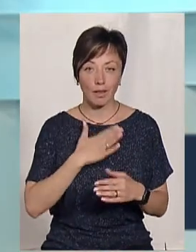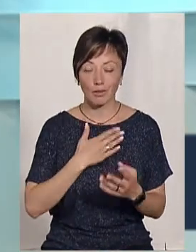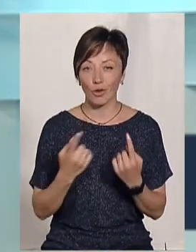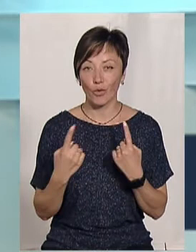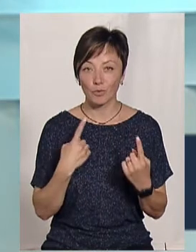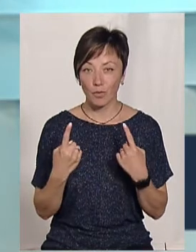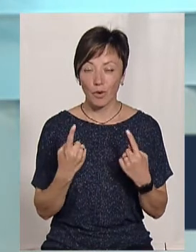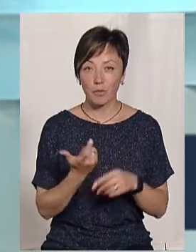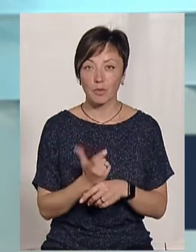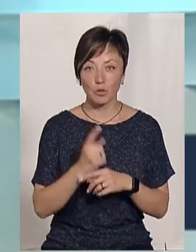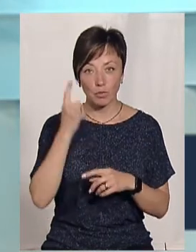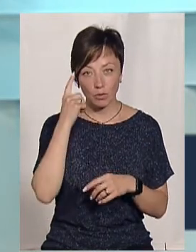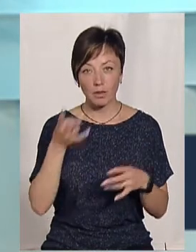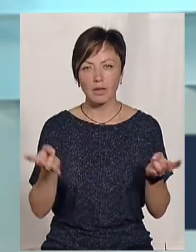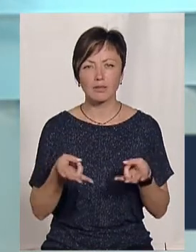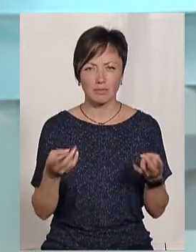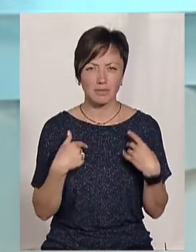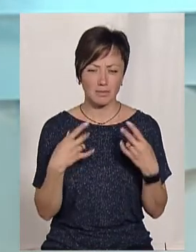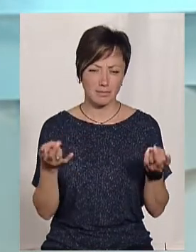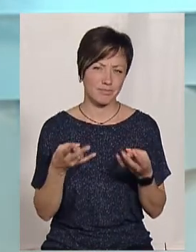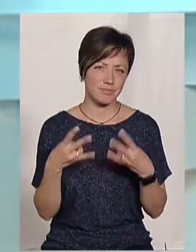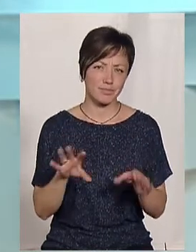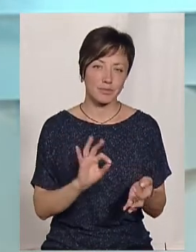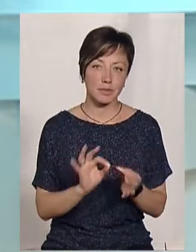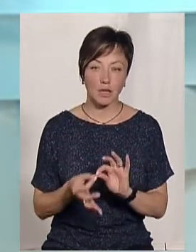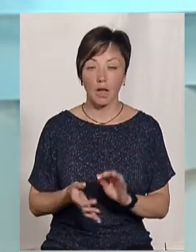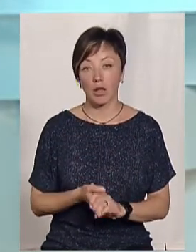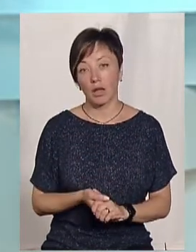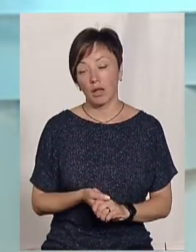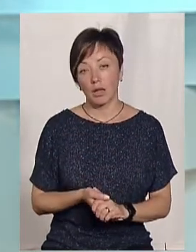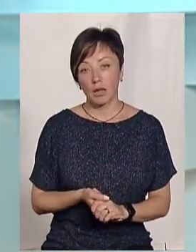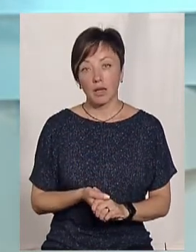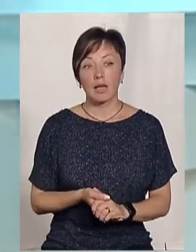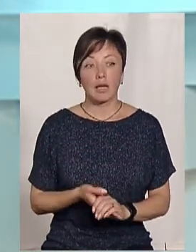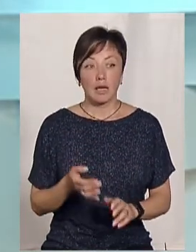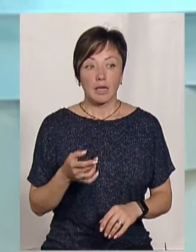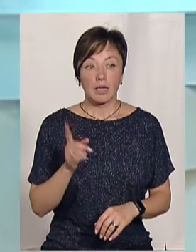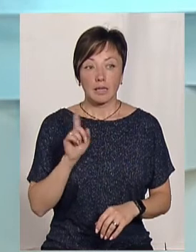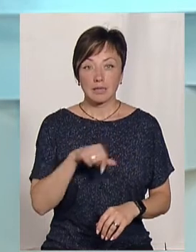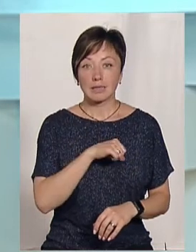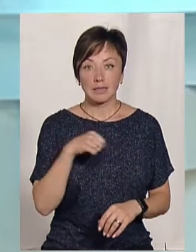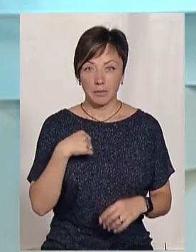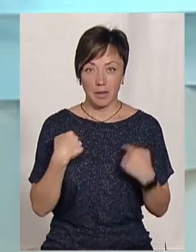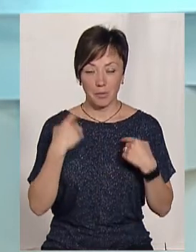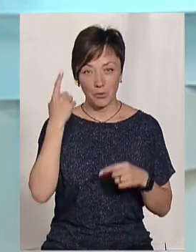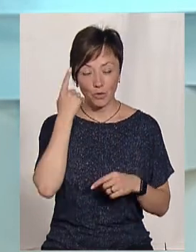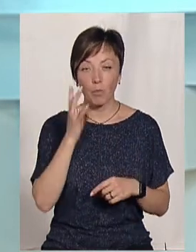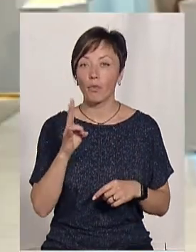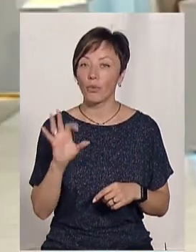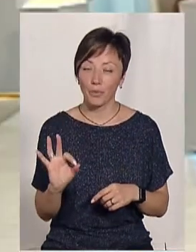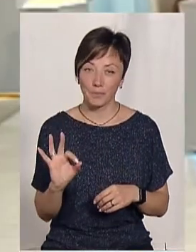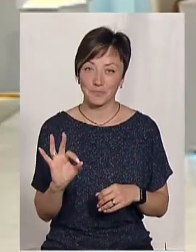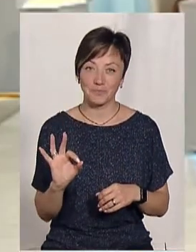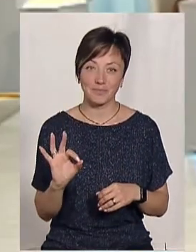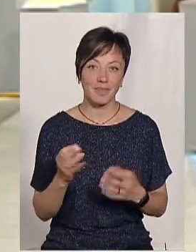розмову, мабуть, більшість подумає, на що воно мені треба, все дуже складно. І сам навіть про те подумав. Але,